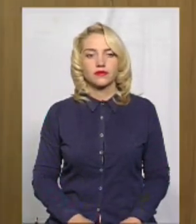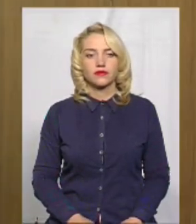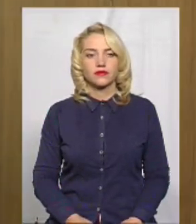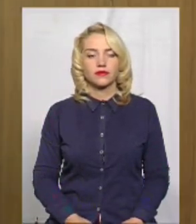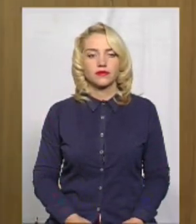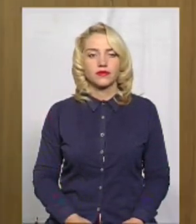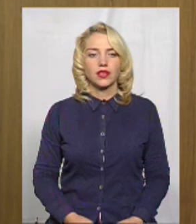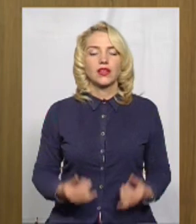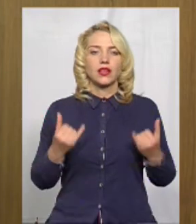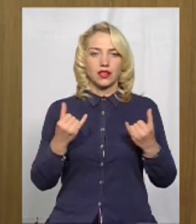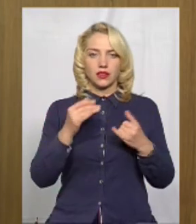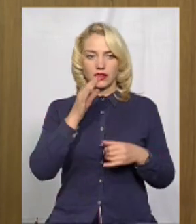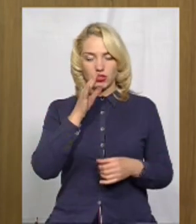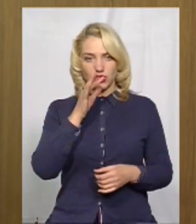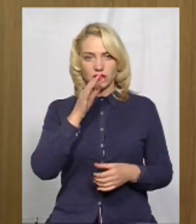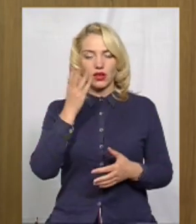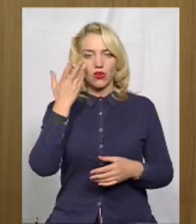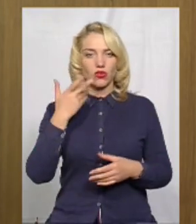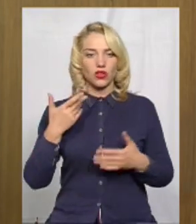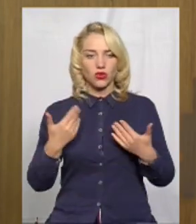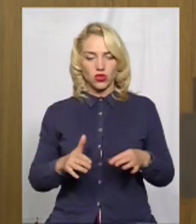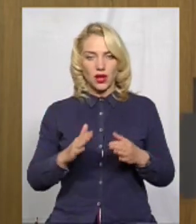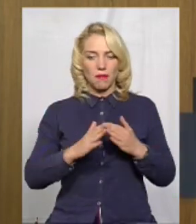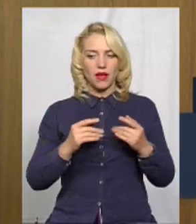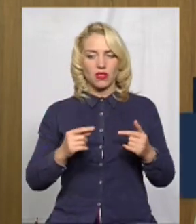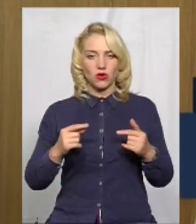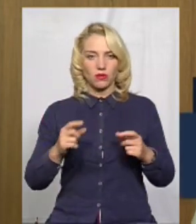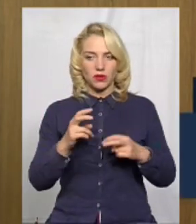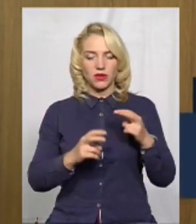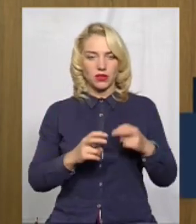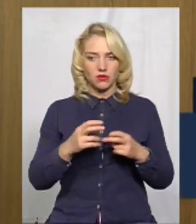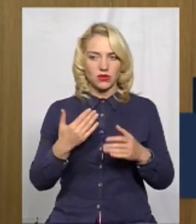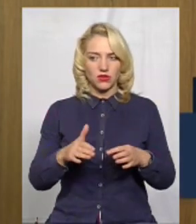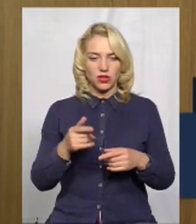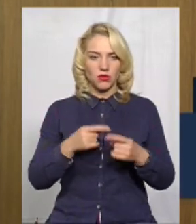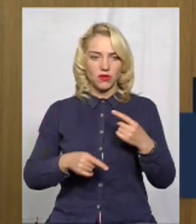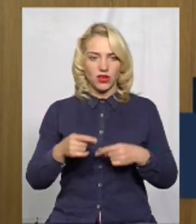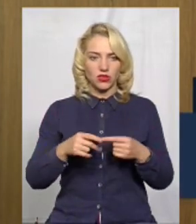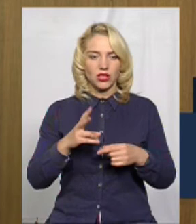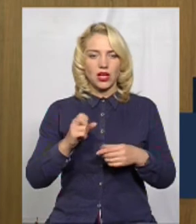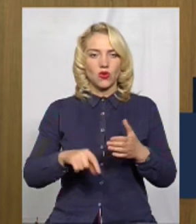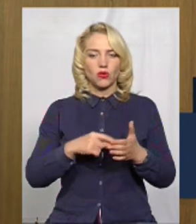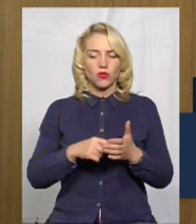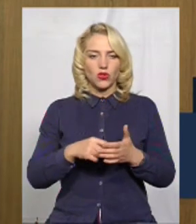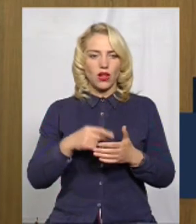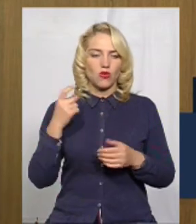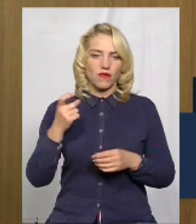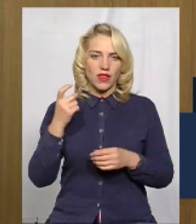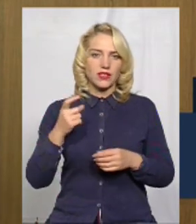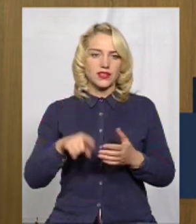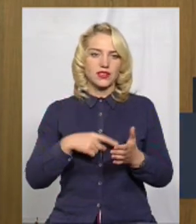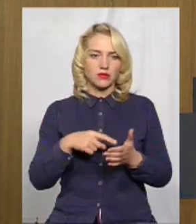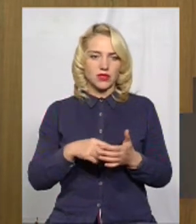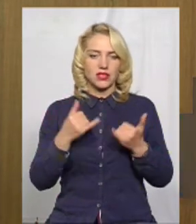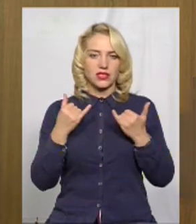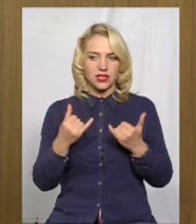На даний час, коли вже майно підприємства повернене в комунальну власність міста, зараз,